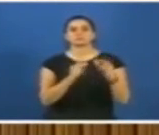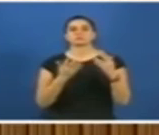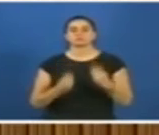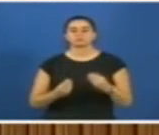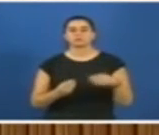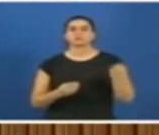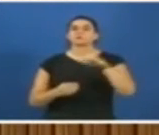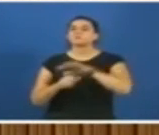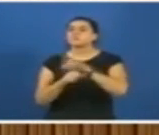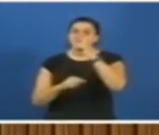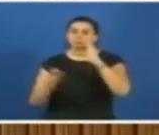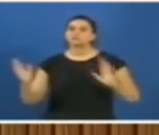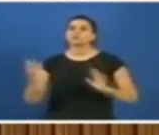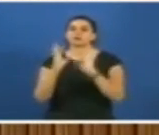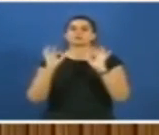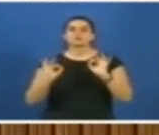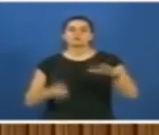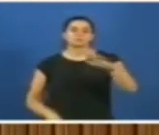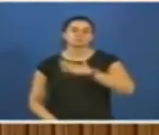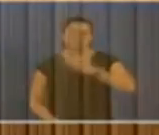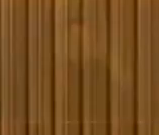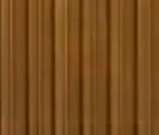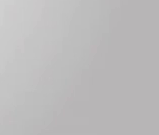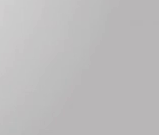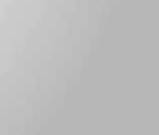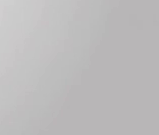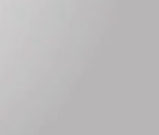karşısında olacağız. Hepinizi saygıyla selamlıyorum.